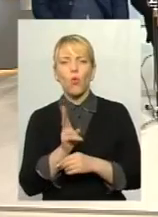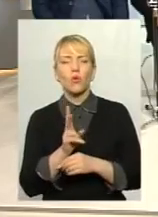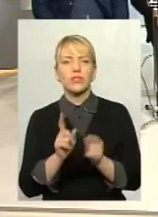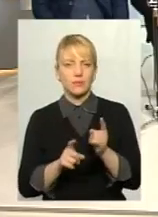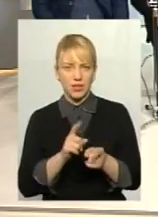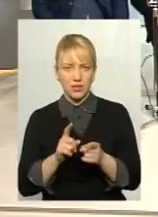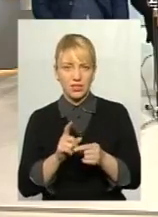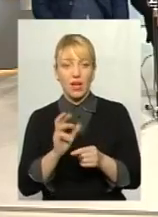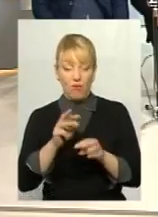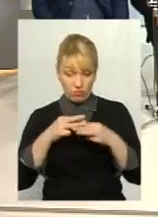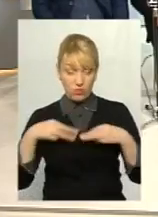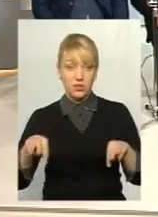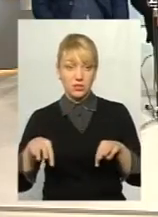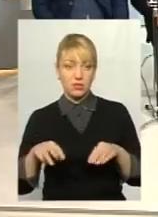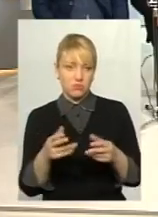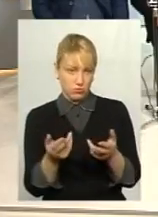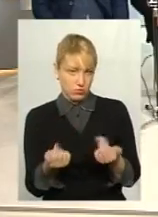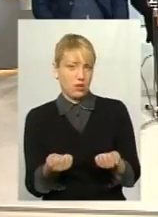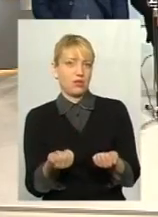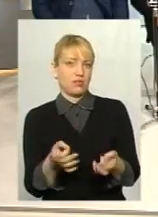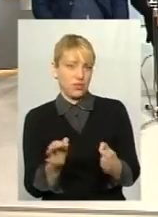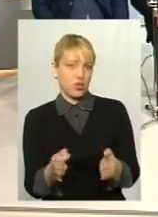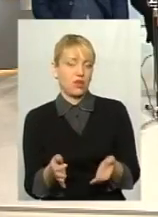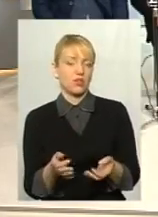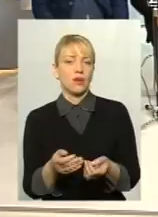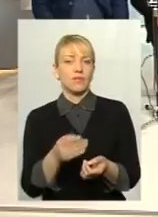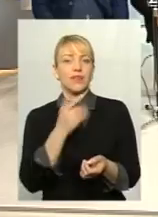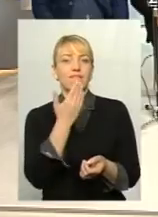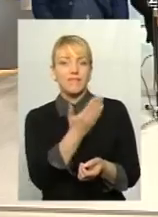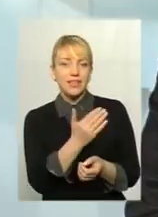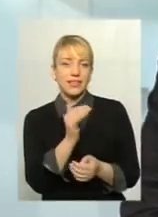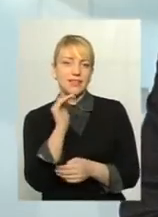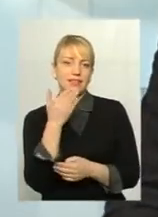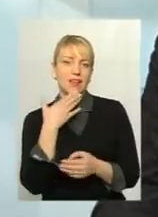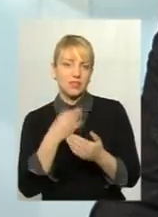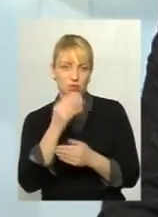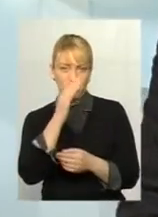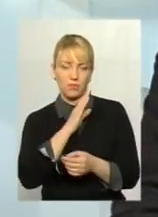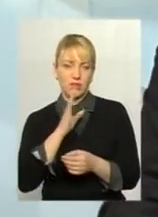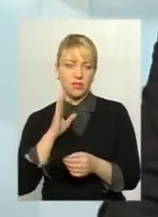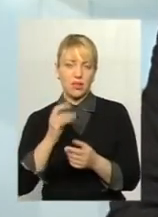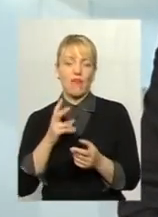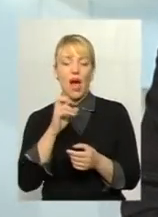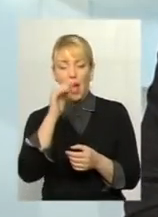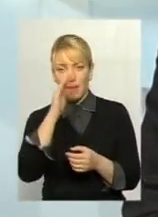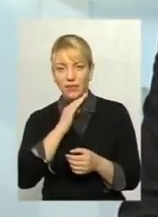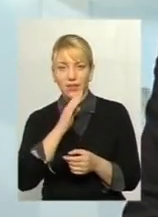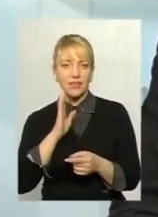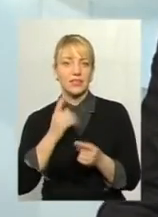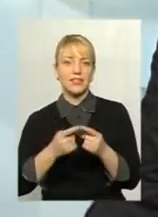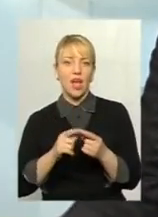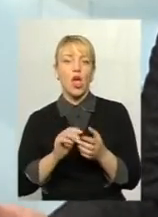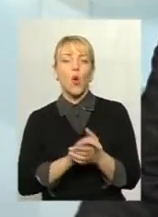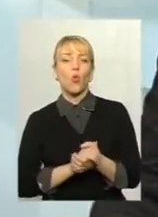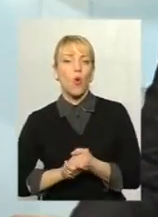міністра. Ну звичайно, тому що він дитя своїх батьків, а батьки це коаліція. І знову ж таки, хто сьогодні